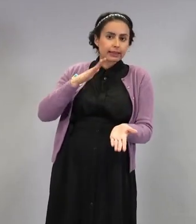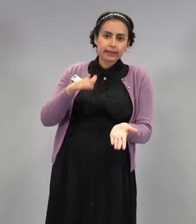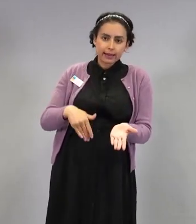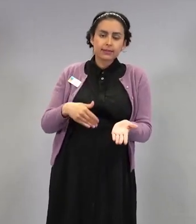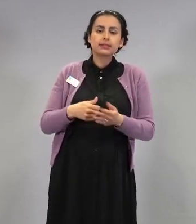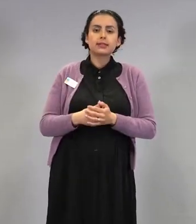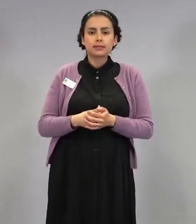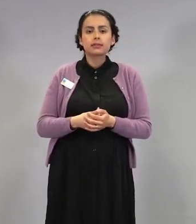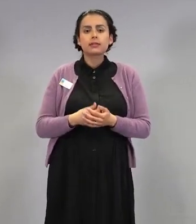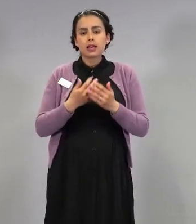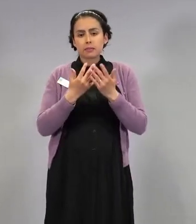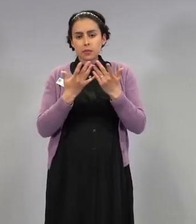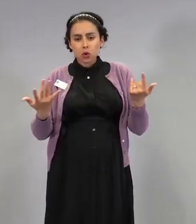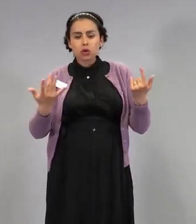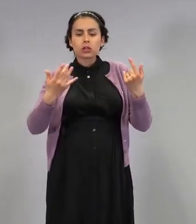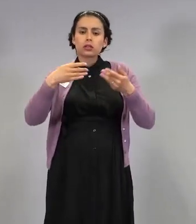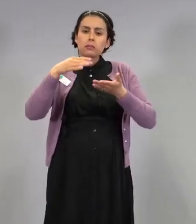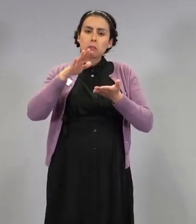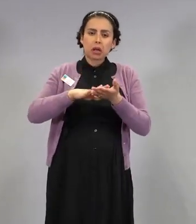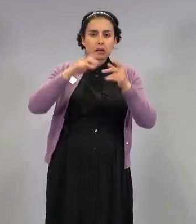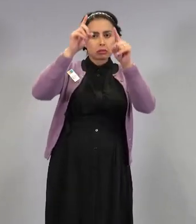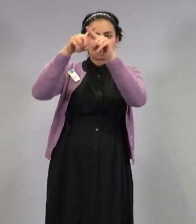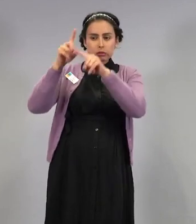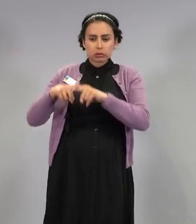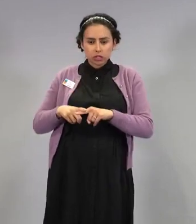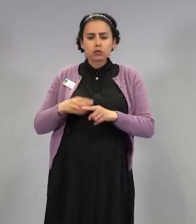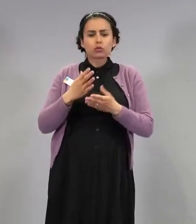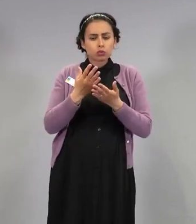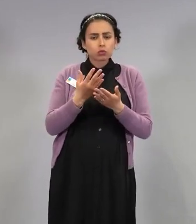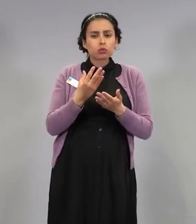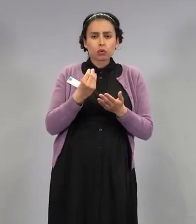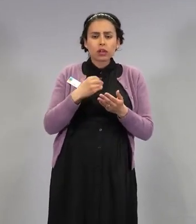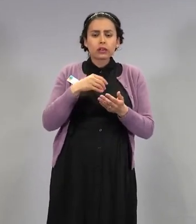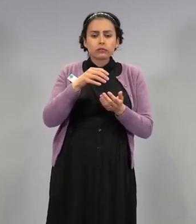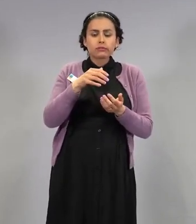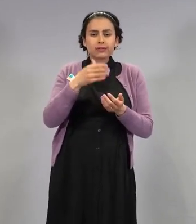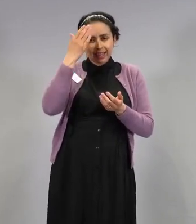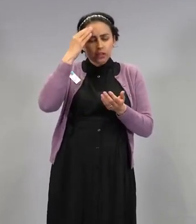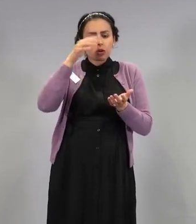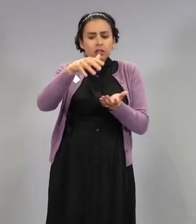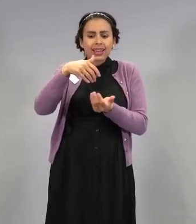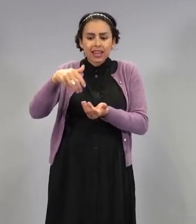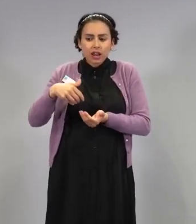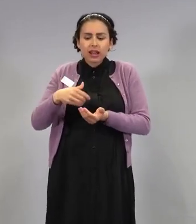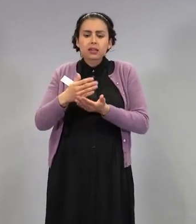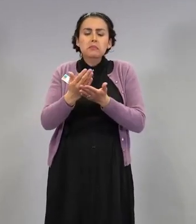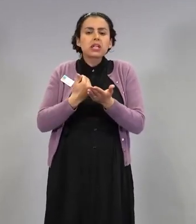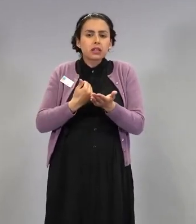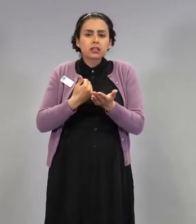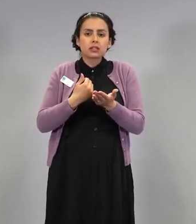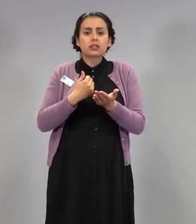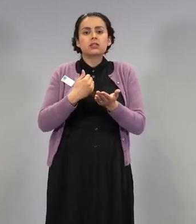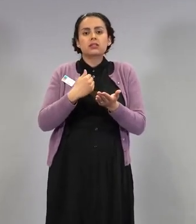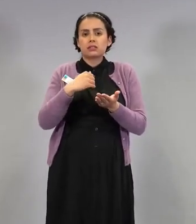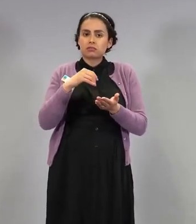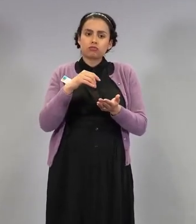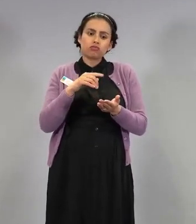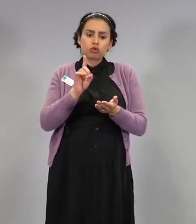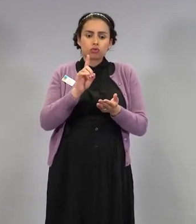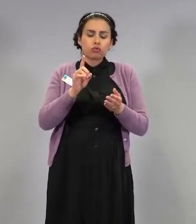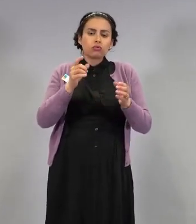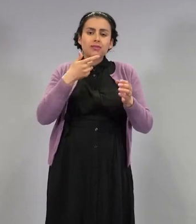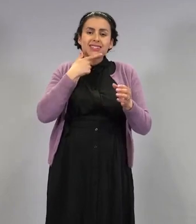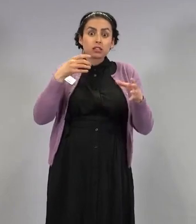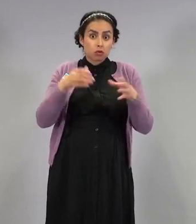Monet paikkakunnat kyllä keräävät sitä syytä, että minkä takia kuuluu riskiryhmään esimerkiksi sitä diagnoosia. Kun varaa aikaa, niin siinä